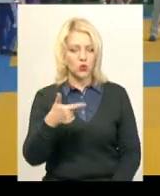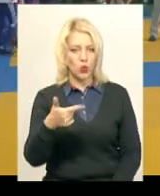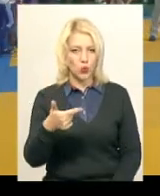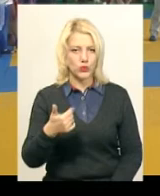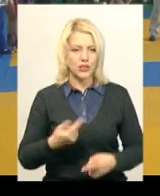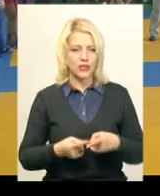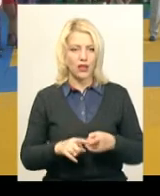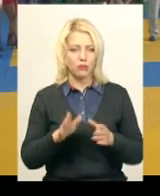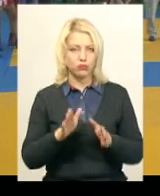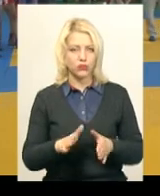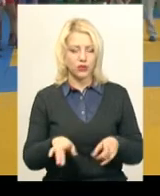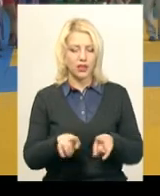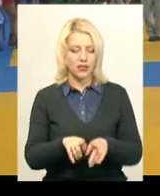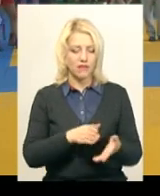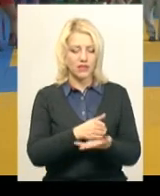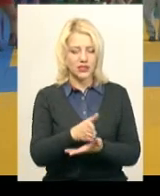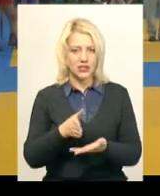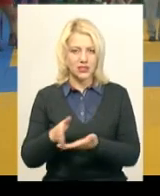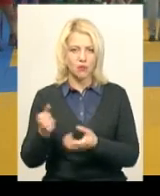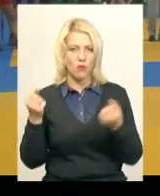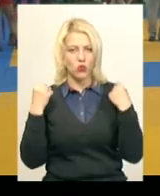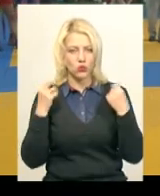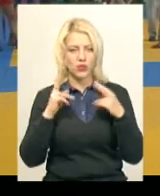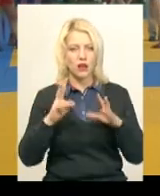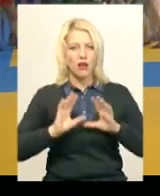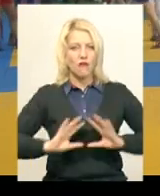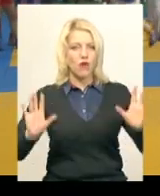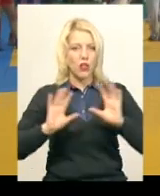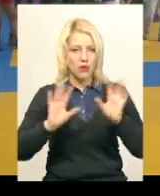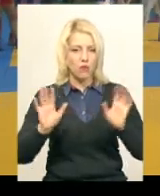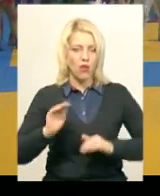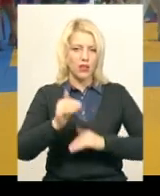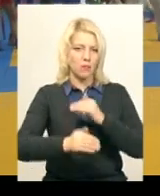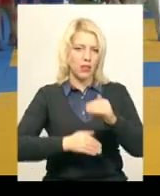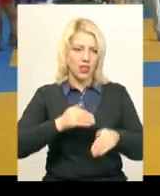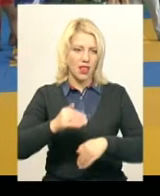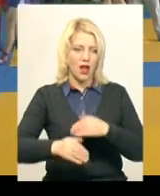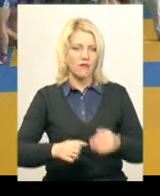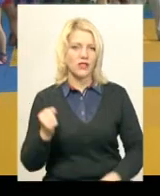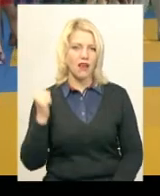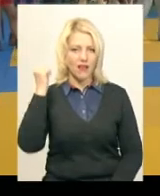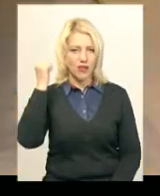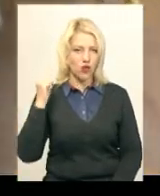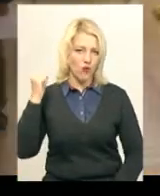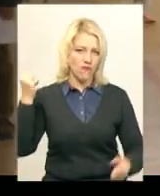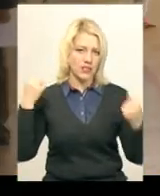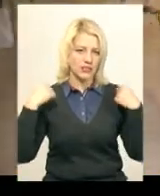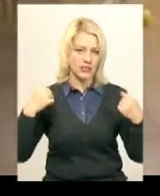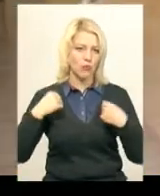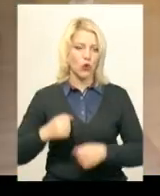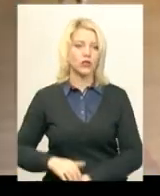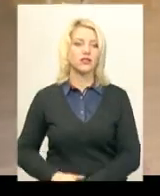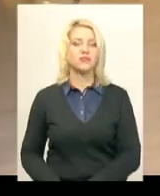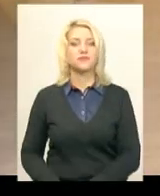Це будуть такі види спорту, як волейбол, плавання, гірівий, спорт. Світлана